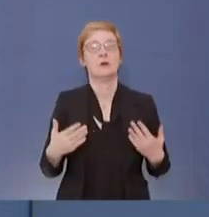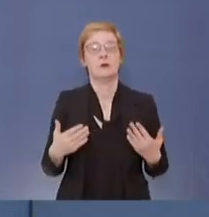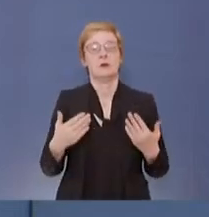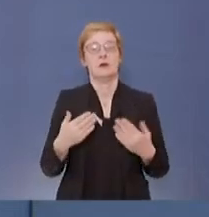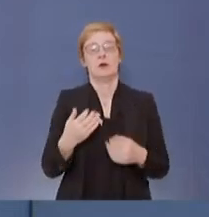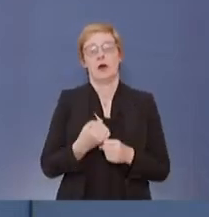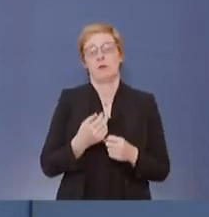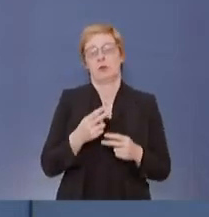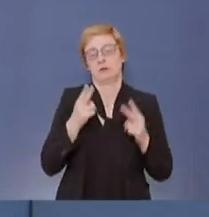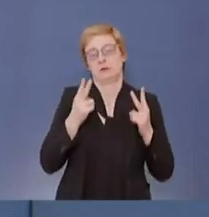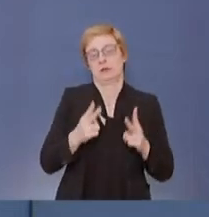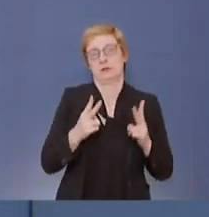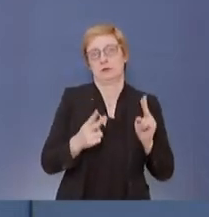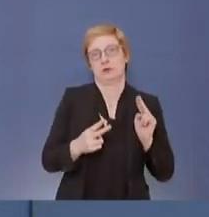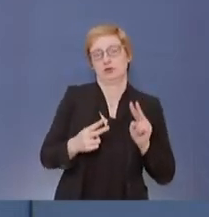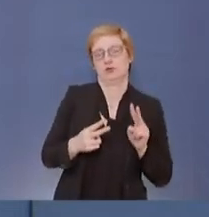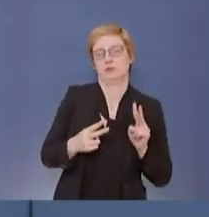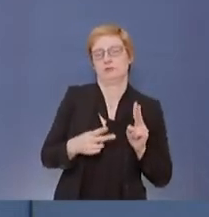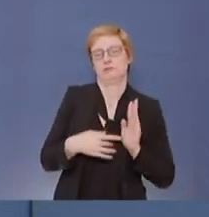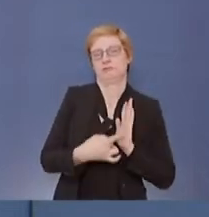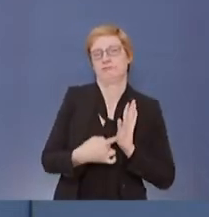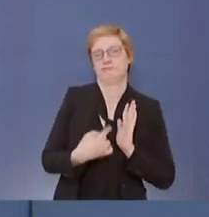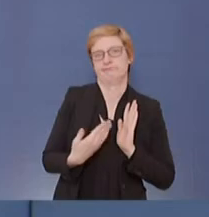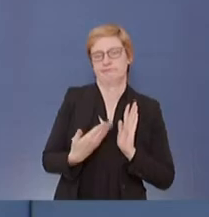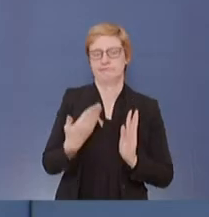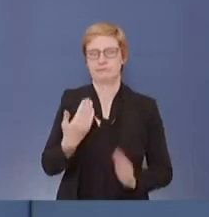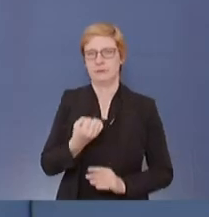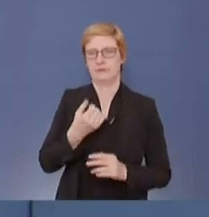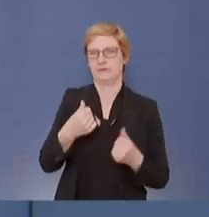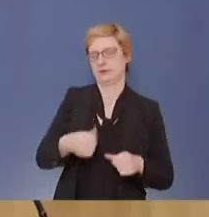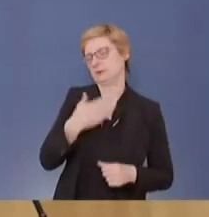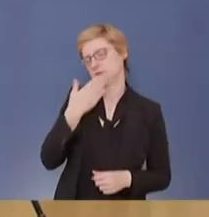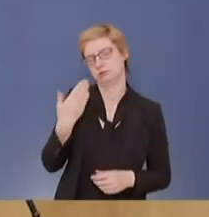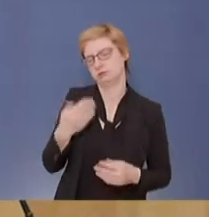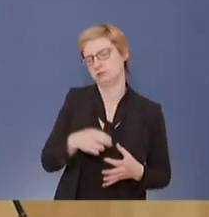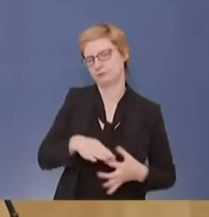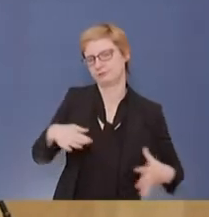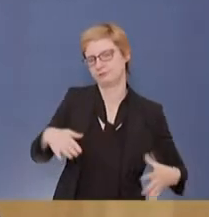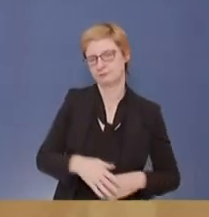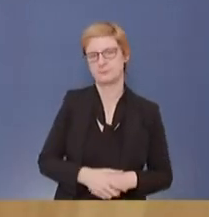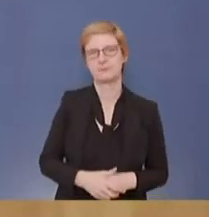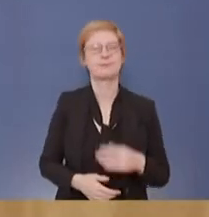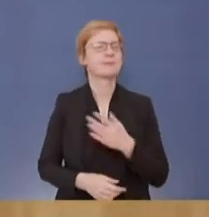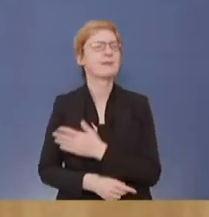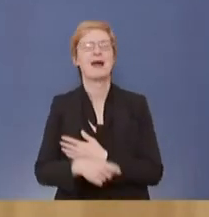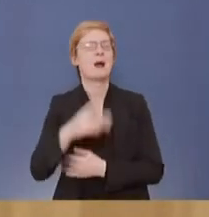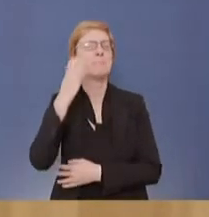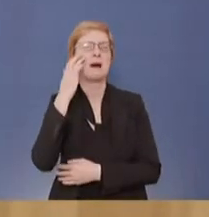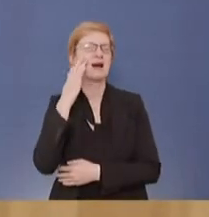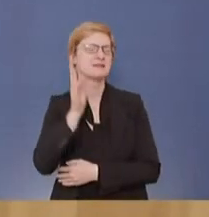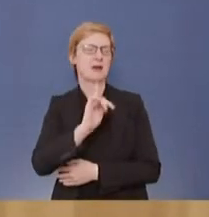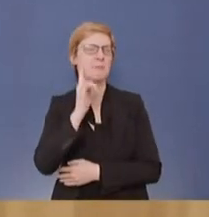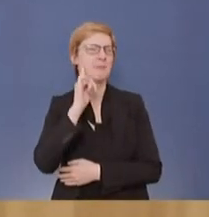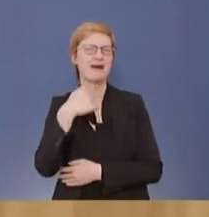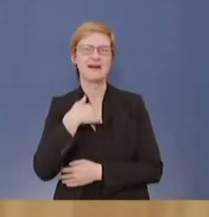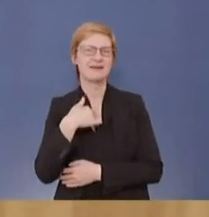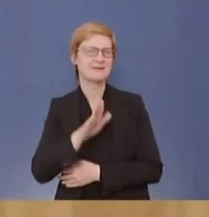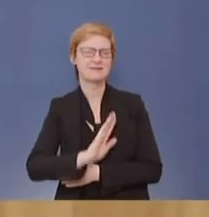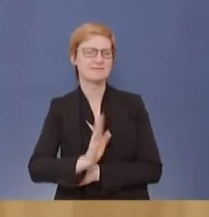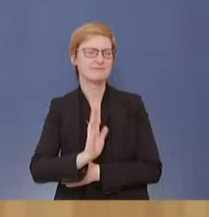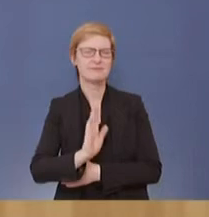Arbeitsrecht gibt sich das nicht. Zusatz? Ja, das bezog sich nicht auf Masern, sondern auf die